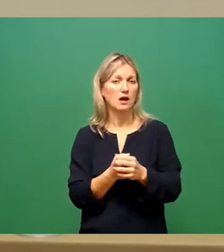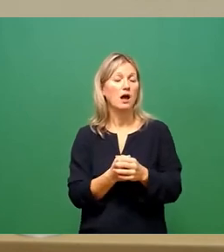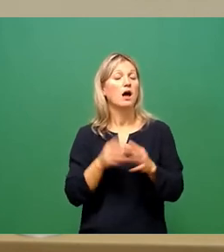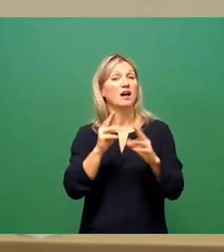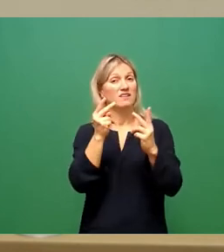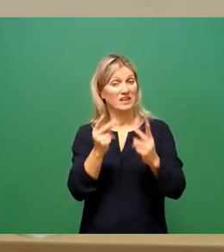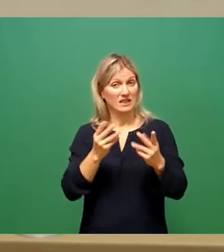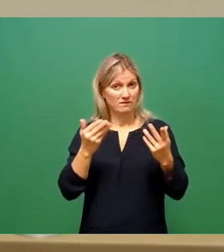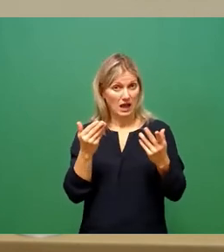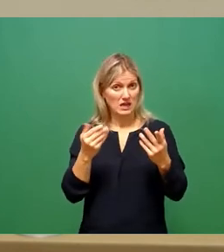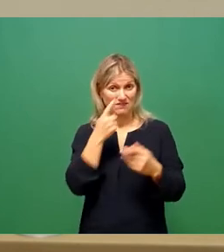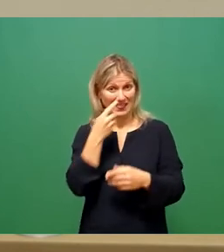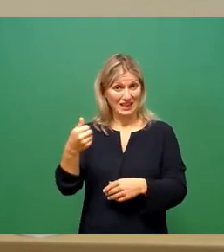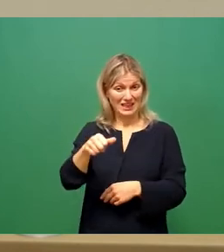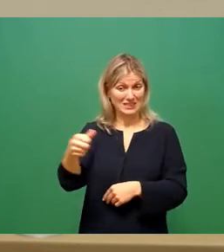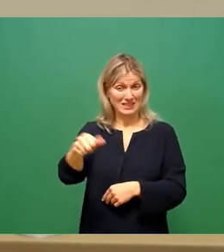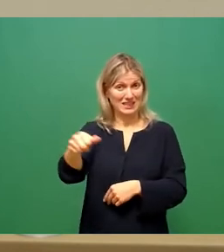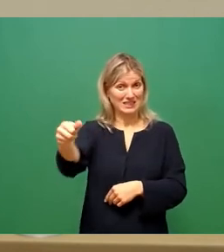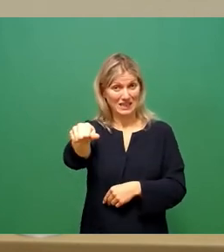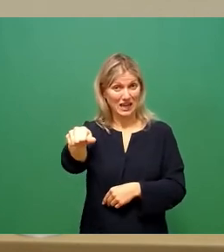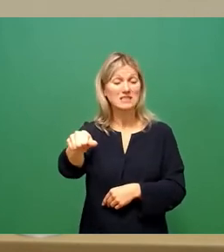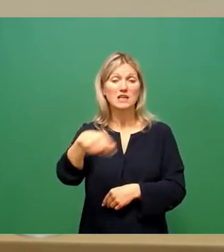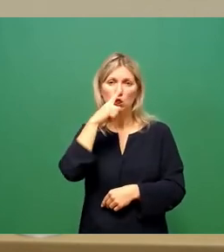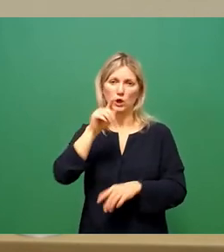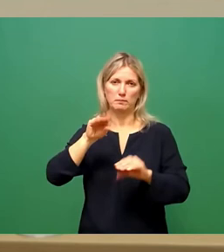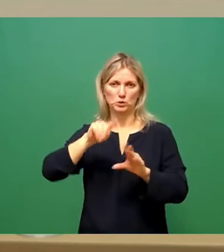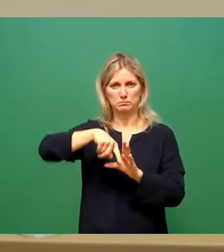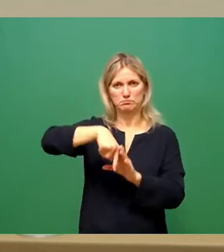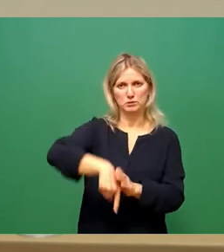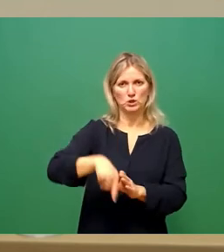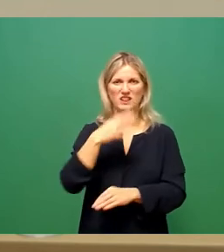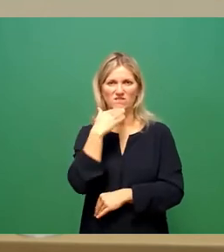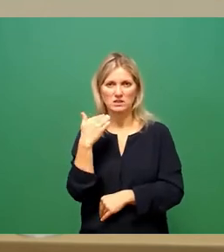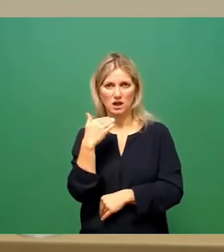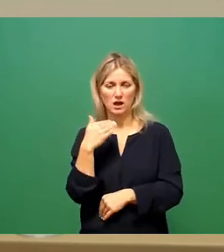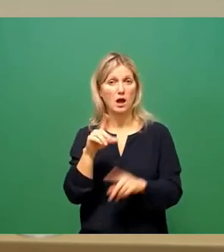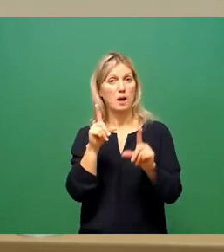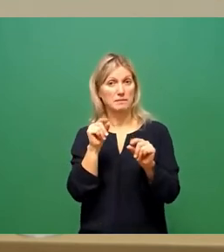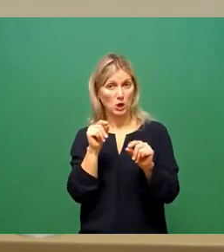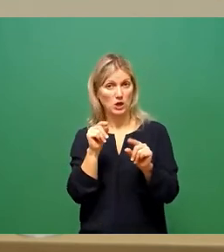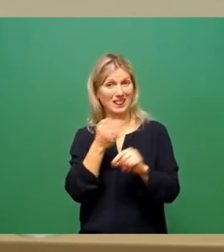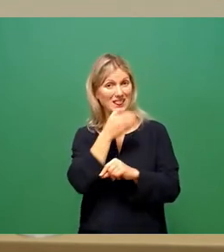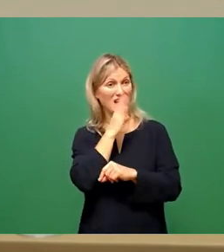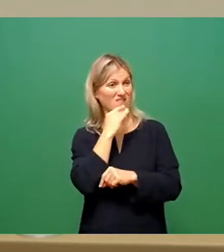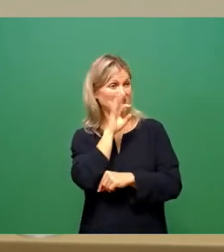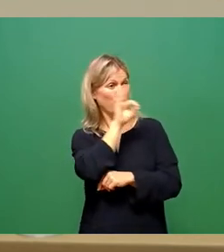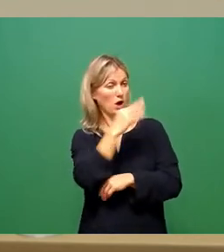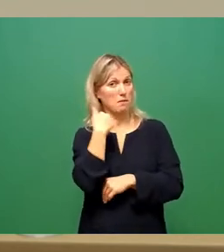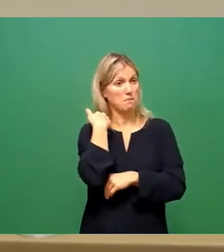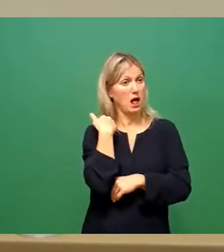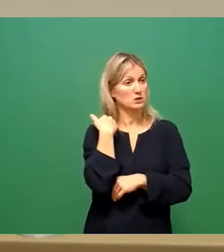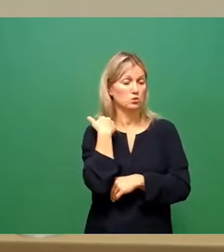bei den Gießgängen wird ausschließlich Brunnenwasser verwendet, sodass eben keine Belastung für das Trinkwasserangebot entsteht.